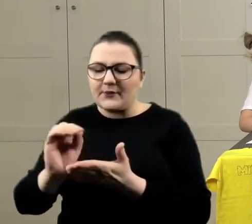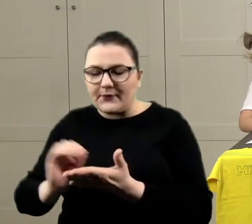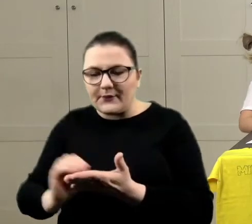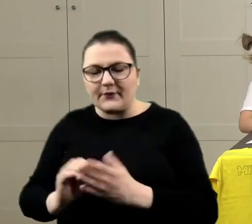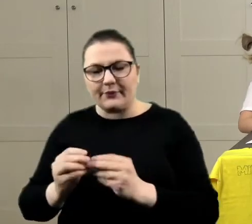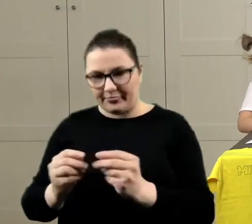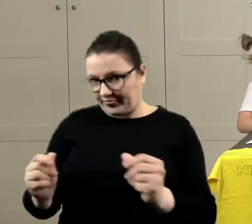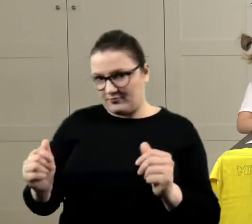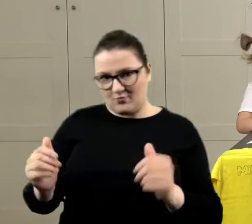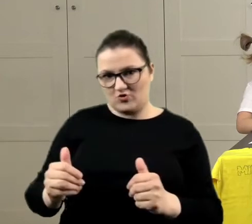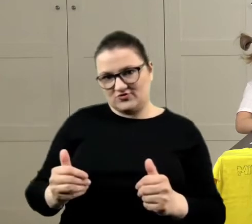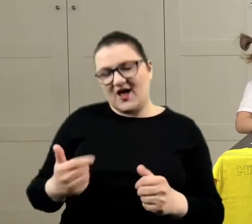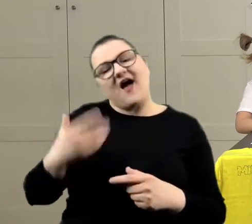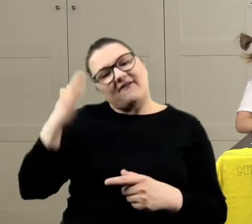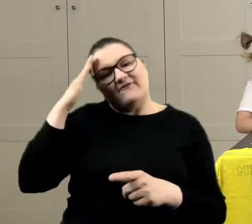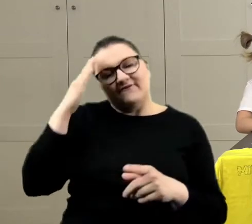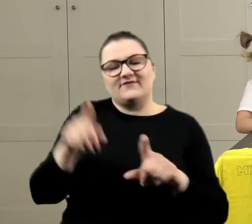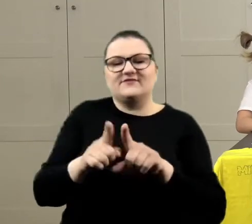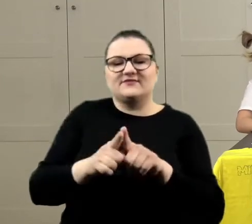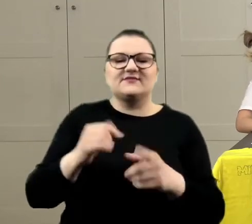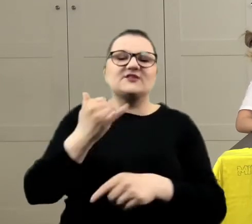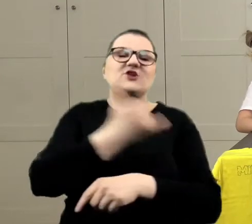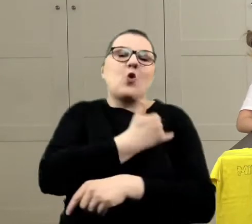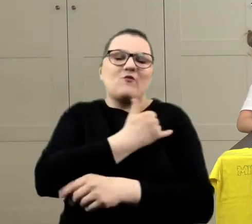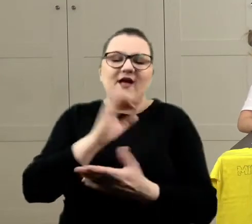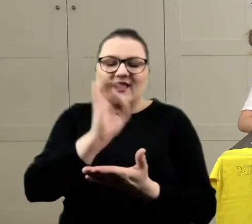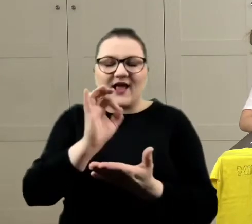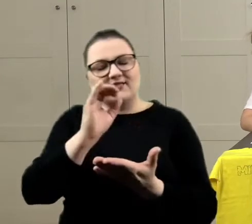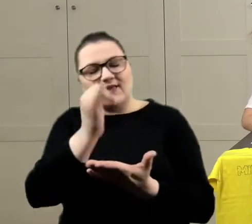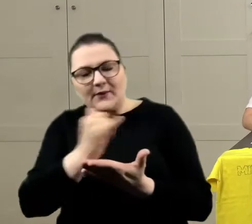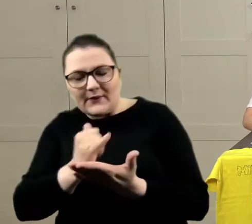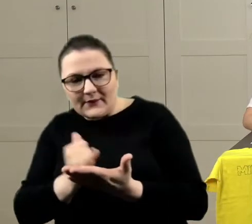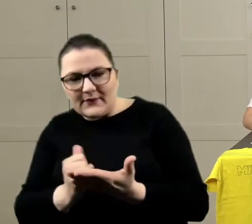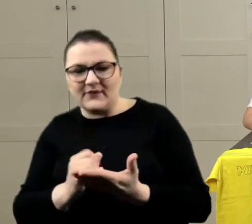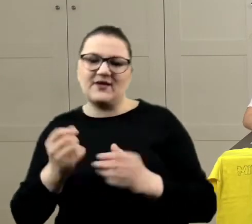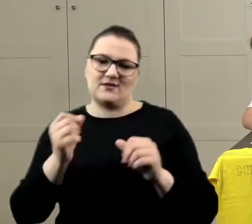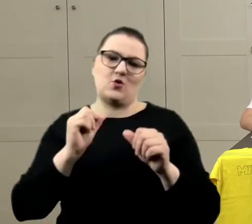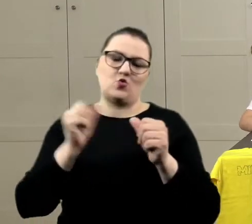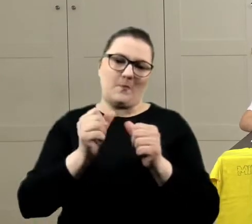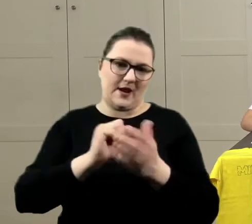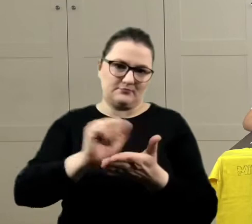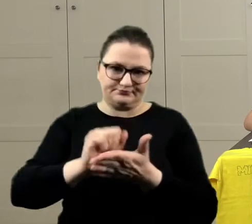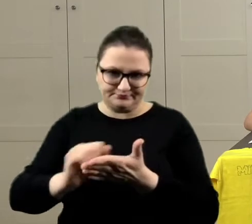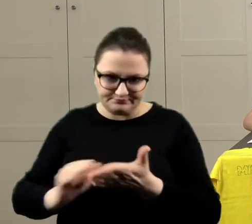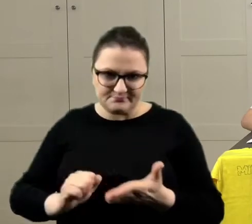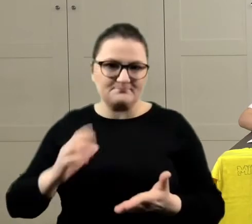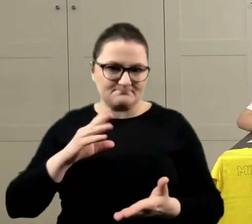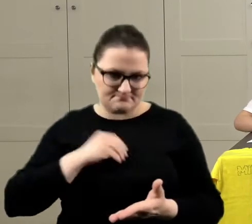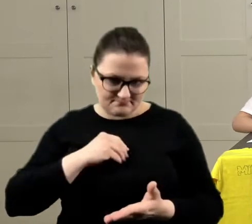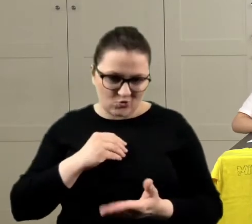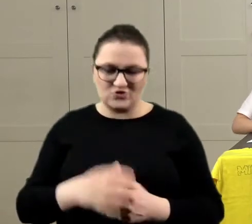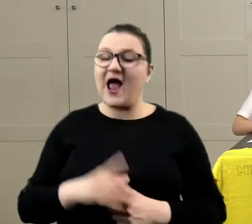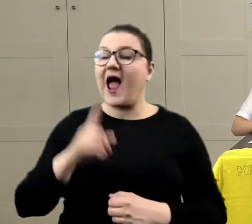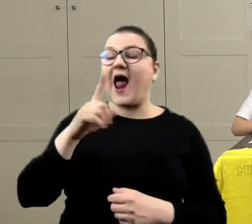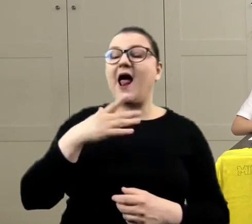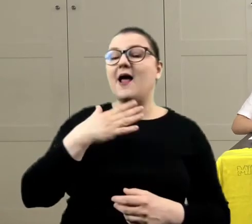delikatnie, bo jak mocno, no to wiecie, ciężko i z kartki zmyć, a z koszulki tym bardziej. Ale mamy też inny